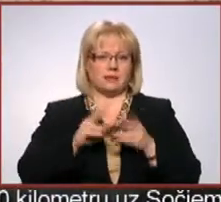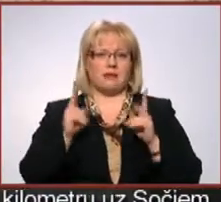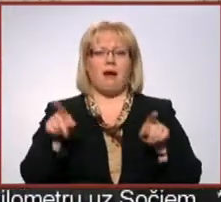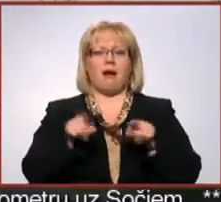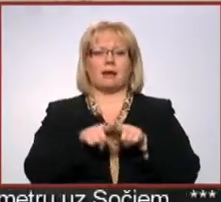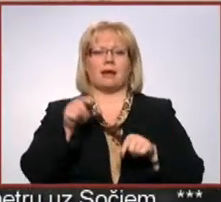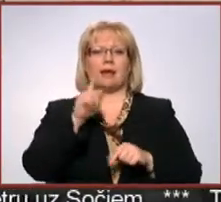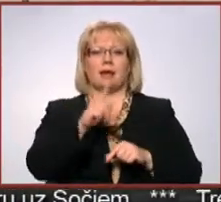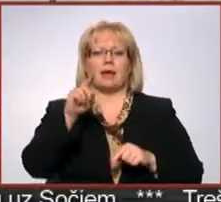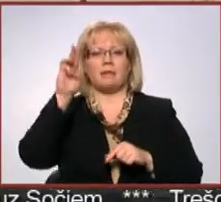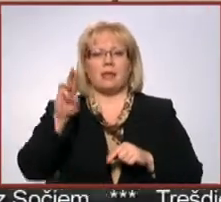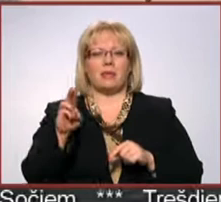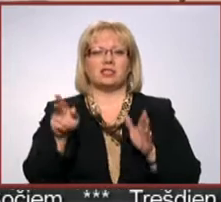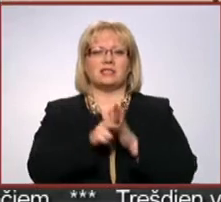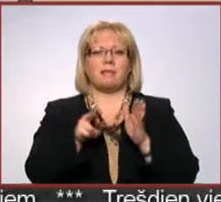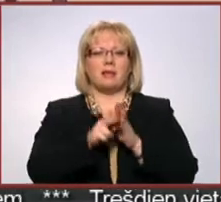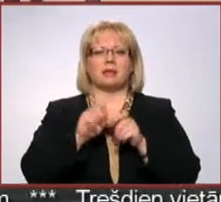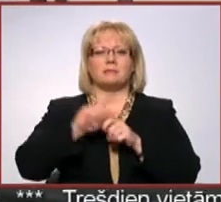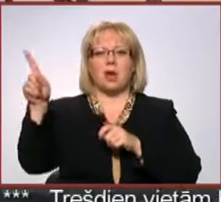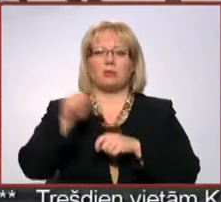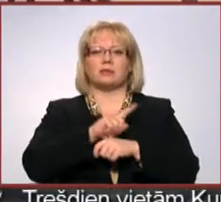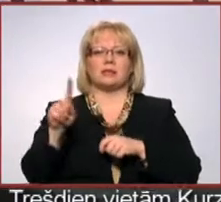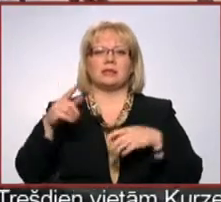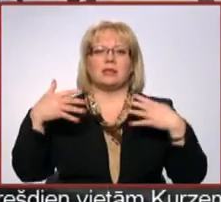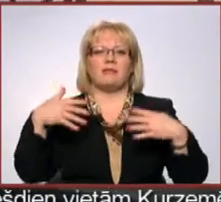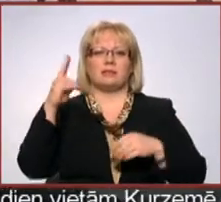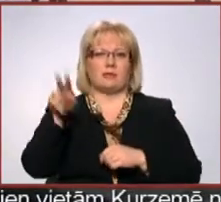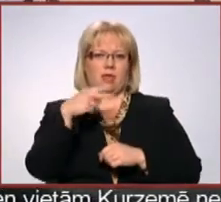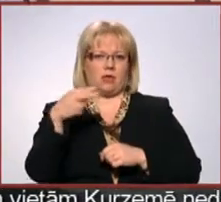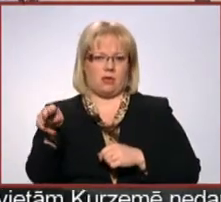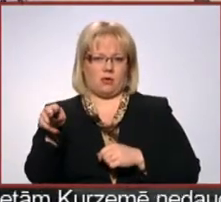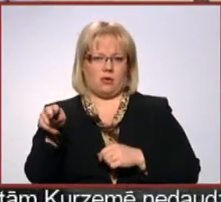kā arī ikmēneša stipendiju, kas šogad pieaugusi līdz 90 eiro.